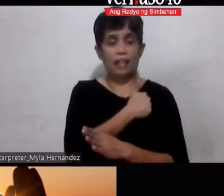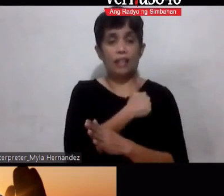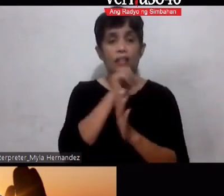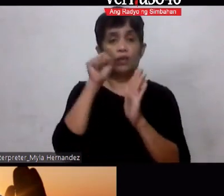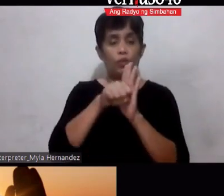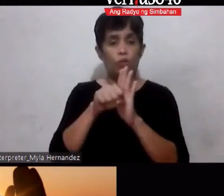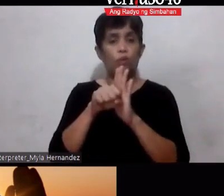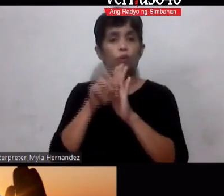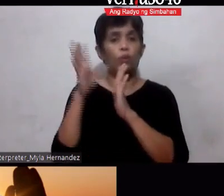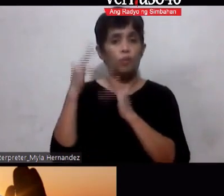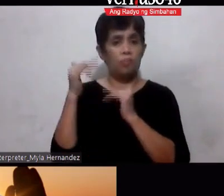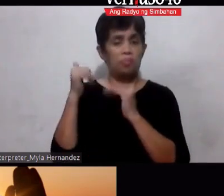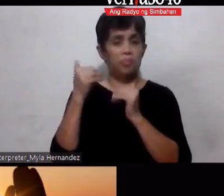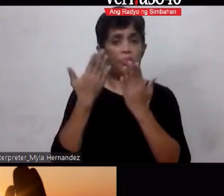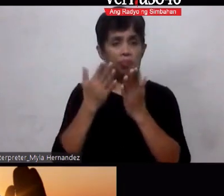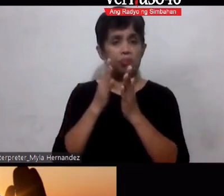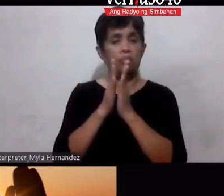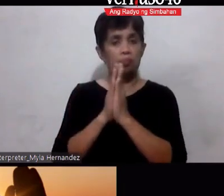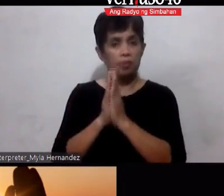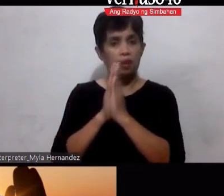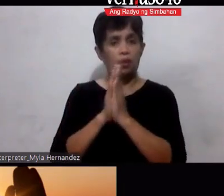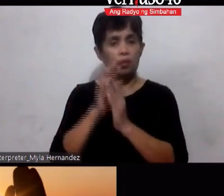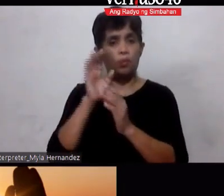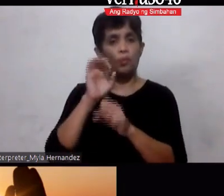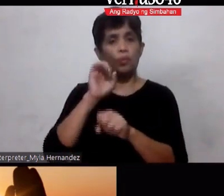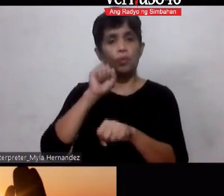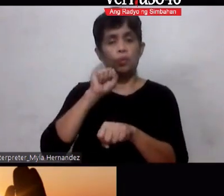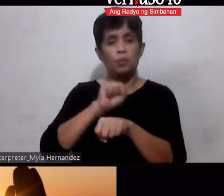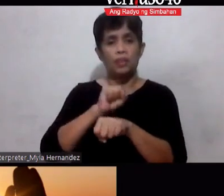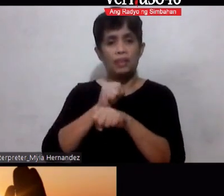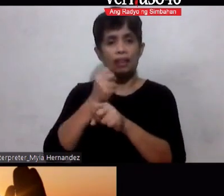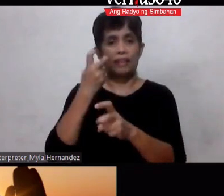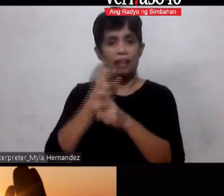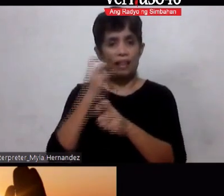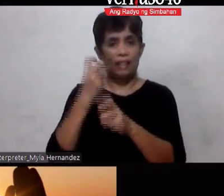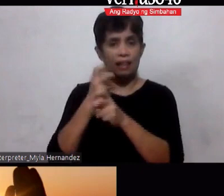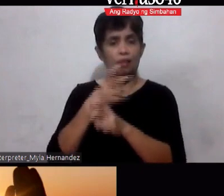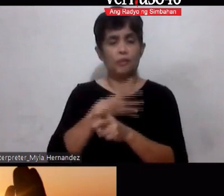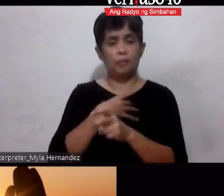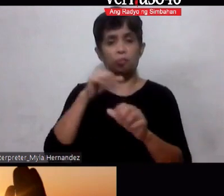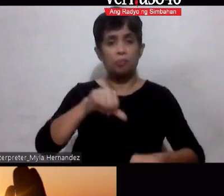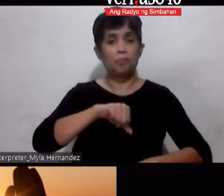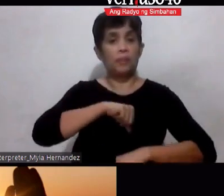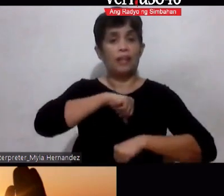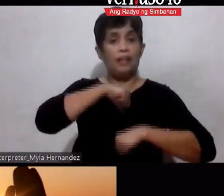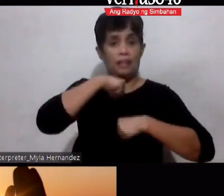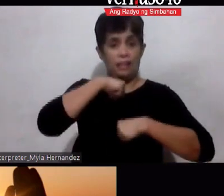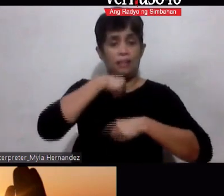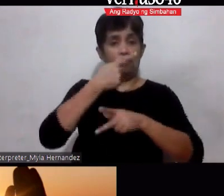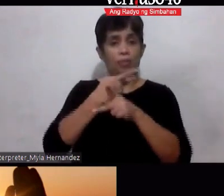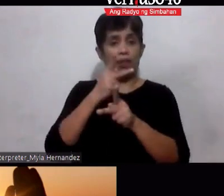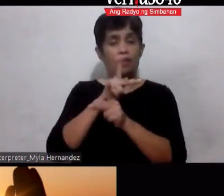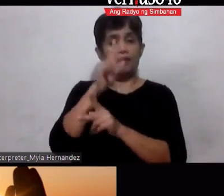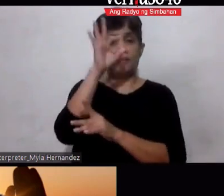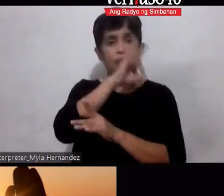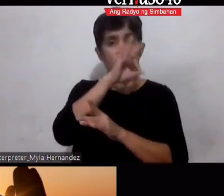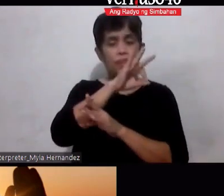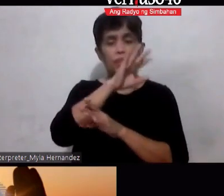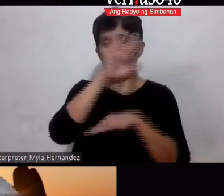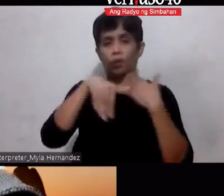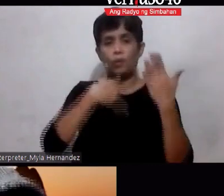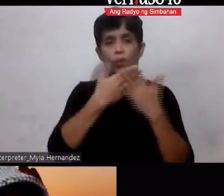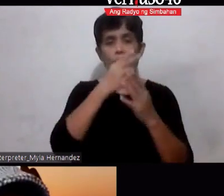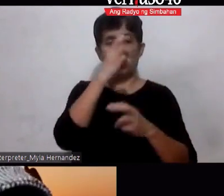we are working hard because gusto namin may pagmalaki natin itong produktong Pilipino sa buong mundo